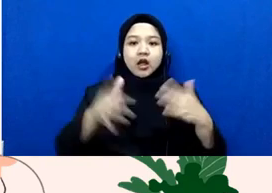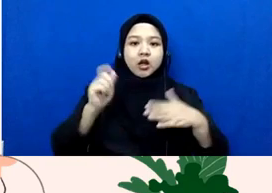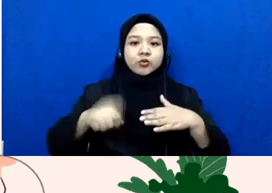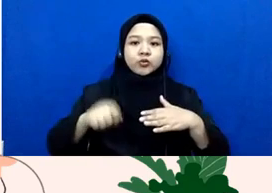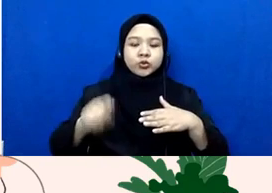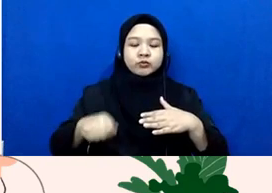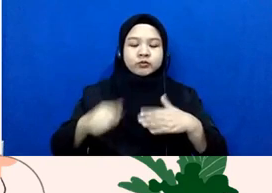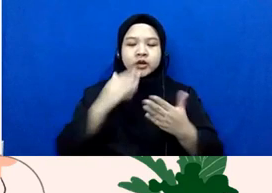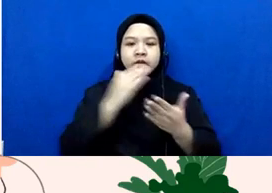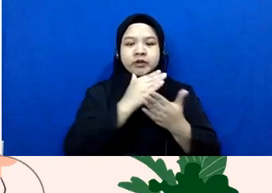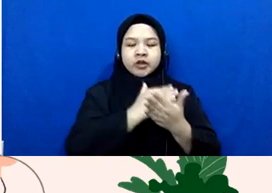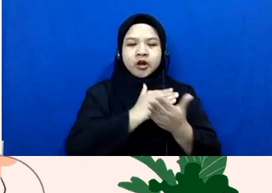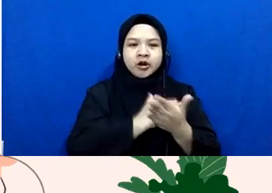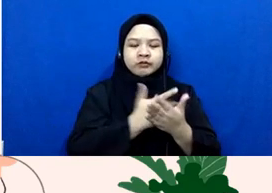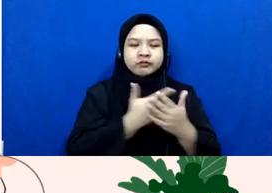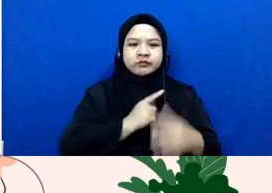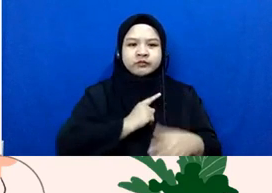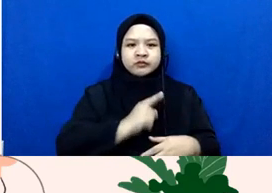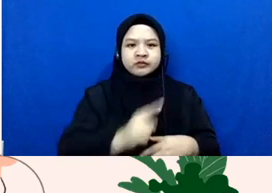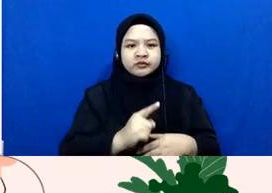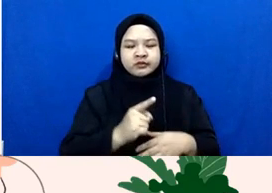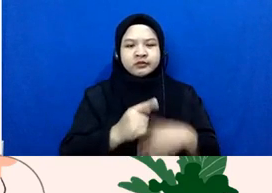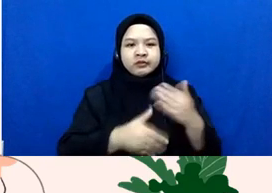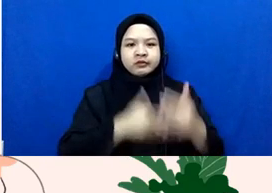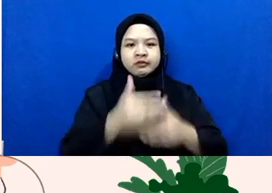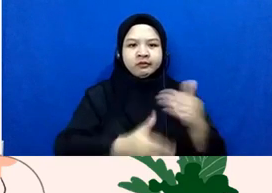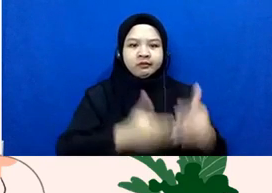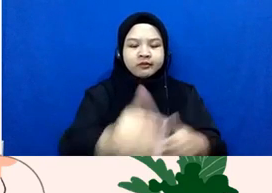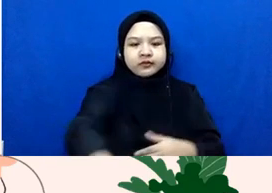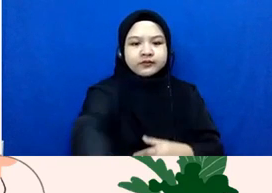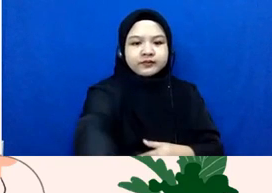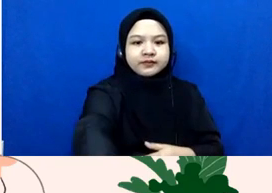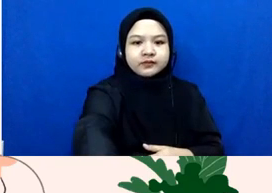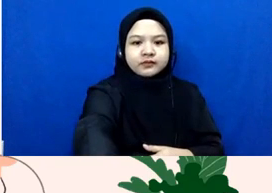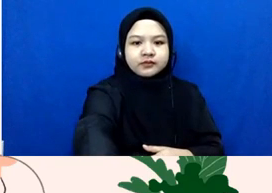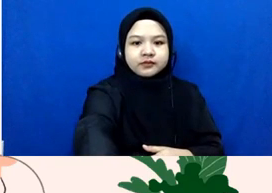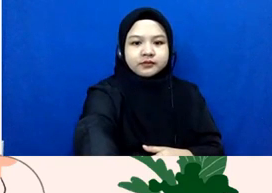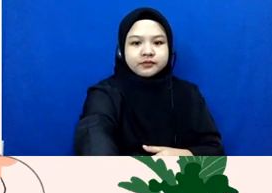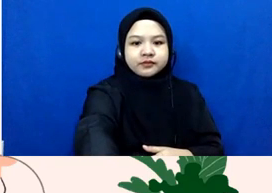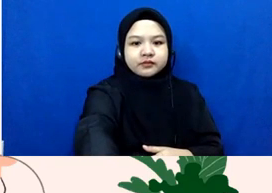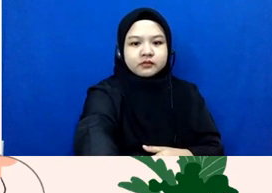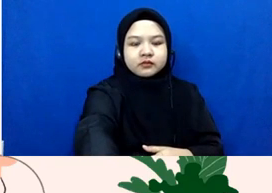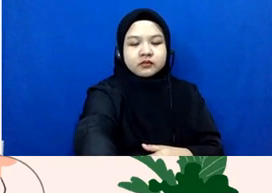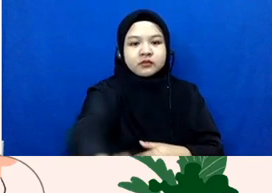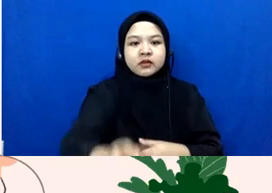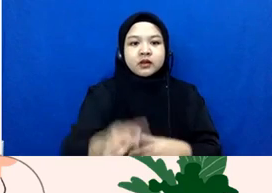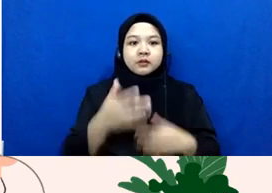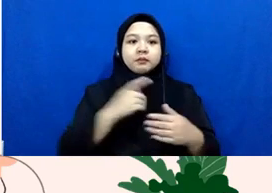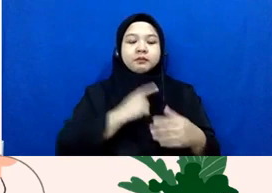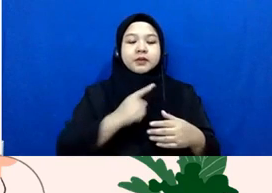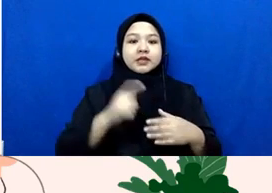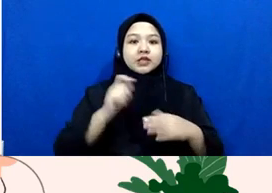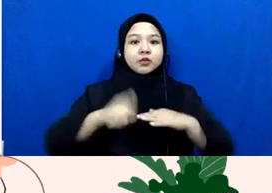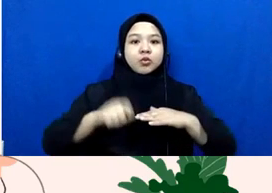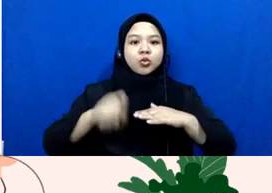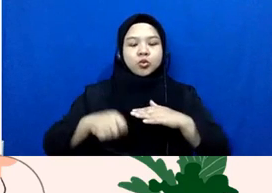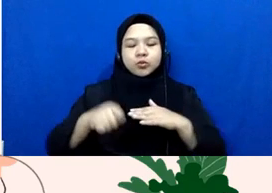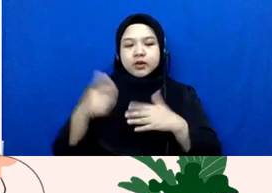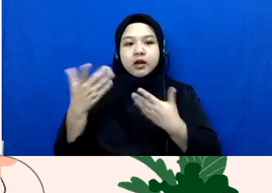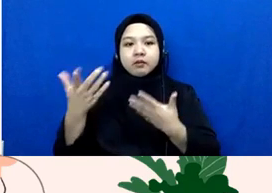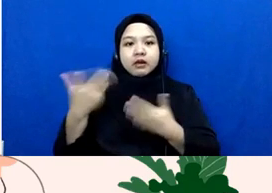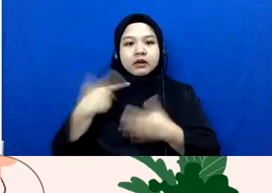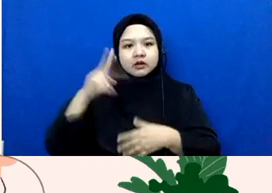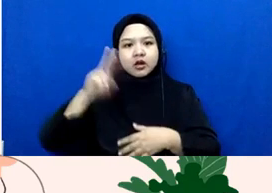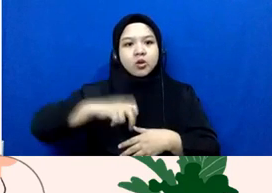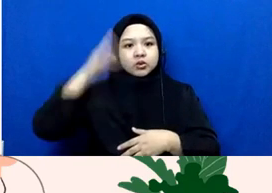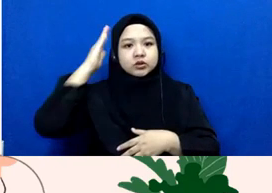kebijakan dan prinsip yang berlaku terhadap si penyandang difabel yang berhadapan dengan hukum ini oleh karena itu